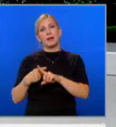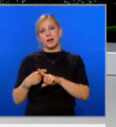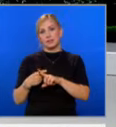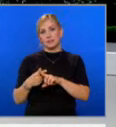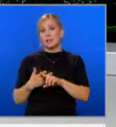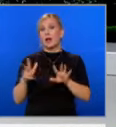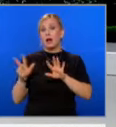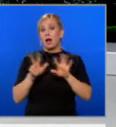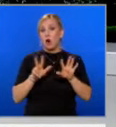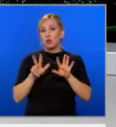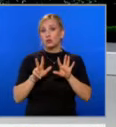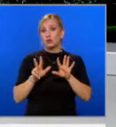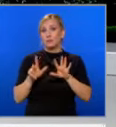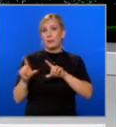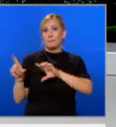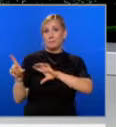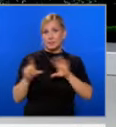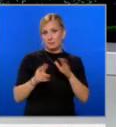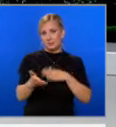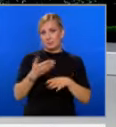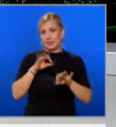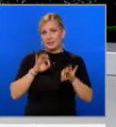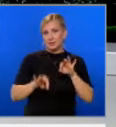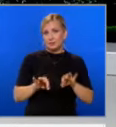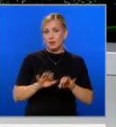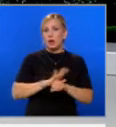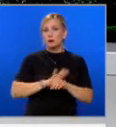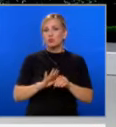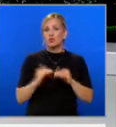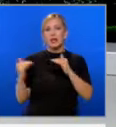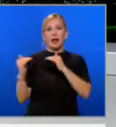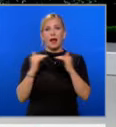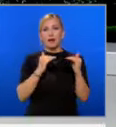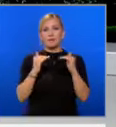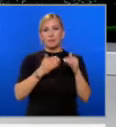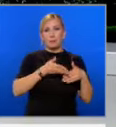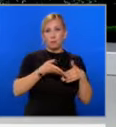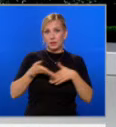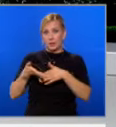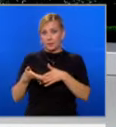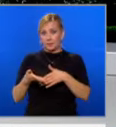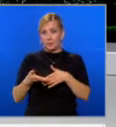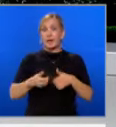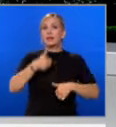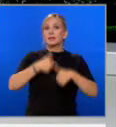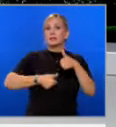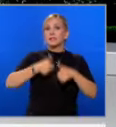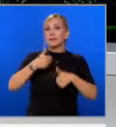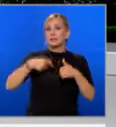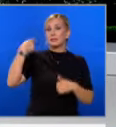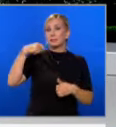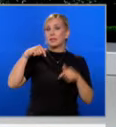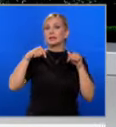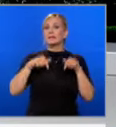седмици преди президентските избори в Съединените щати, при почти изревнена подкрепа на избирателите, претендентите за Белия дом,